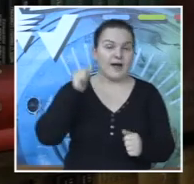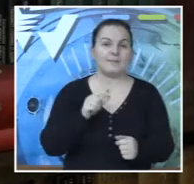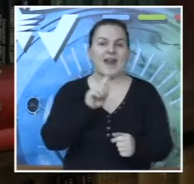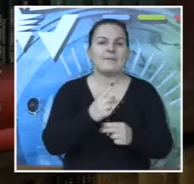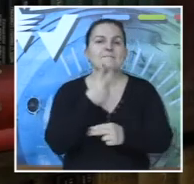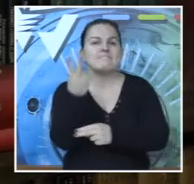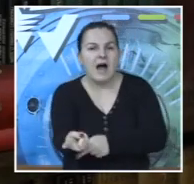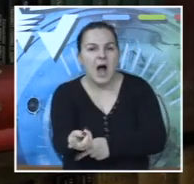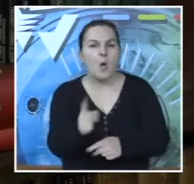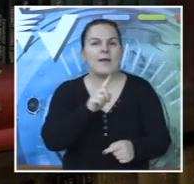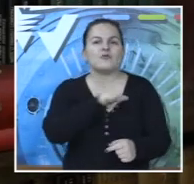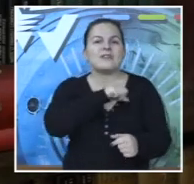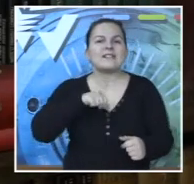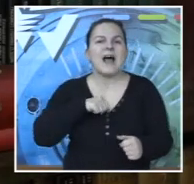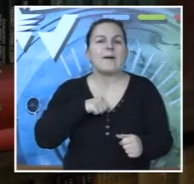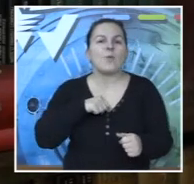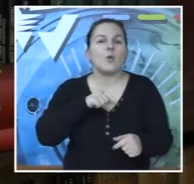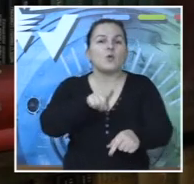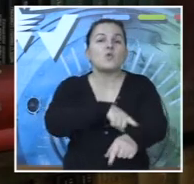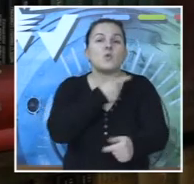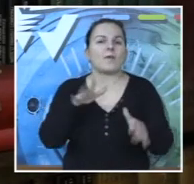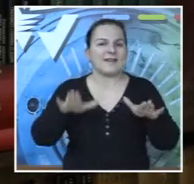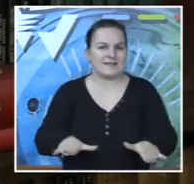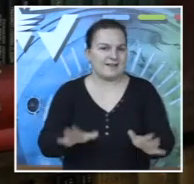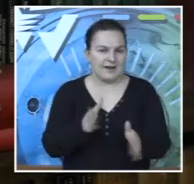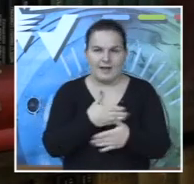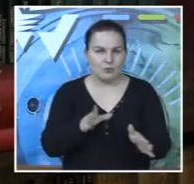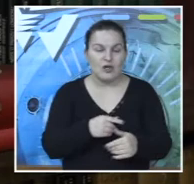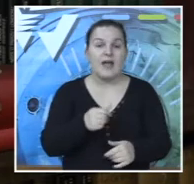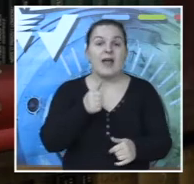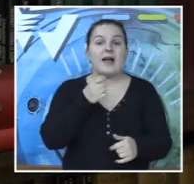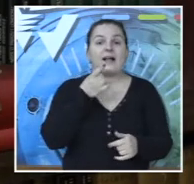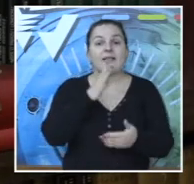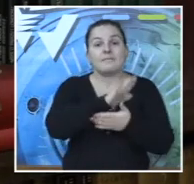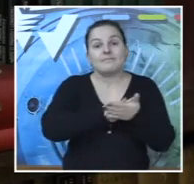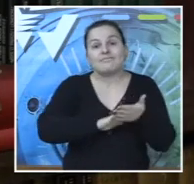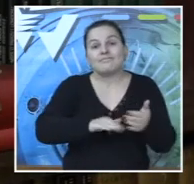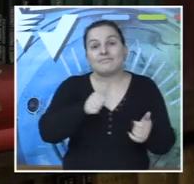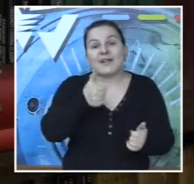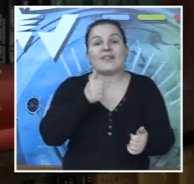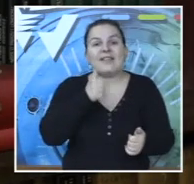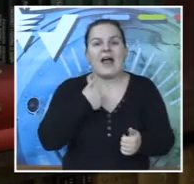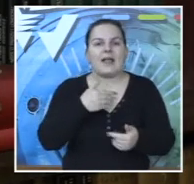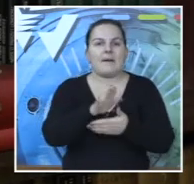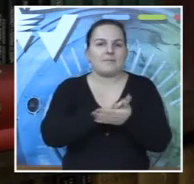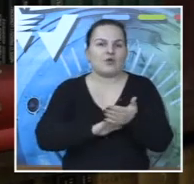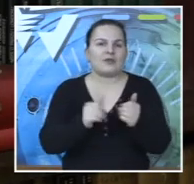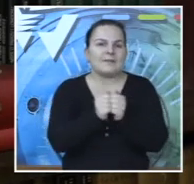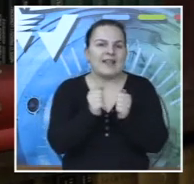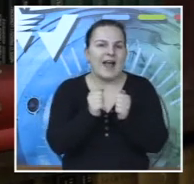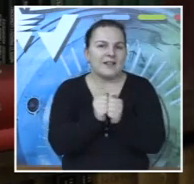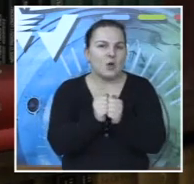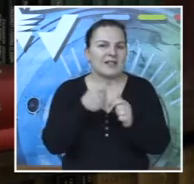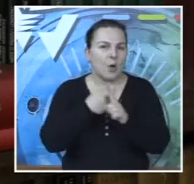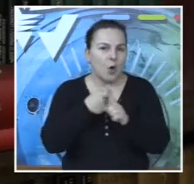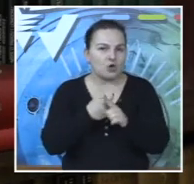da on ne bi pao. Nije mogao samostalno dugo da sjedi. Znači, i od prvog dana ja krećem zajedno sa njim